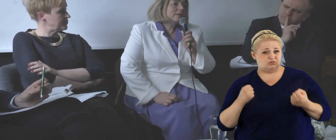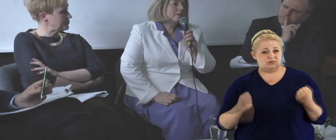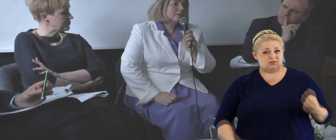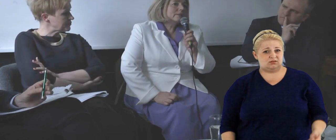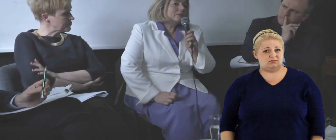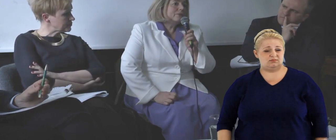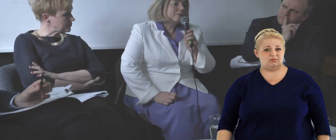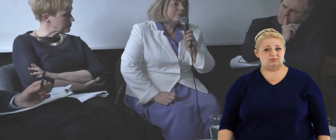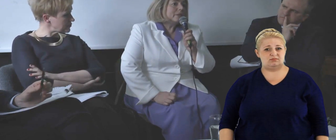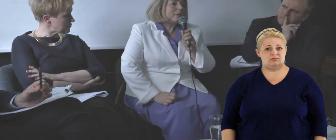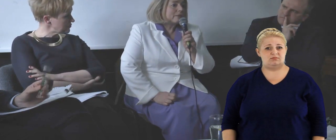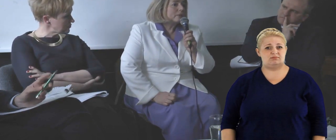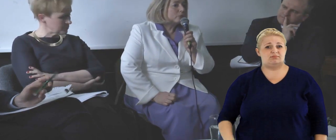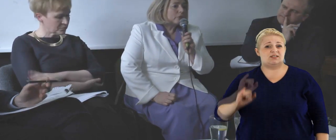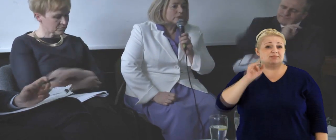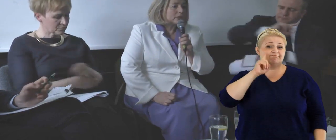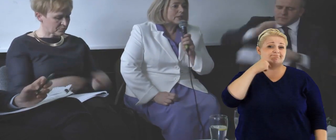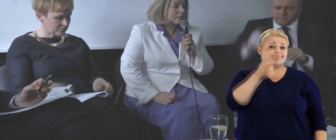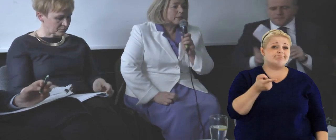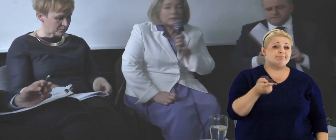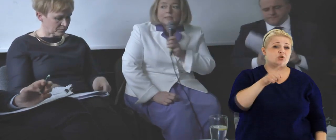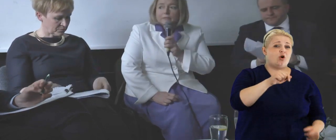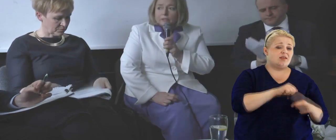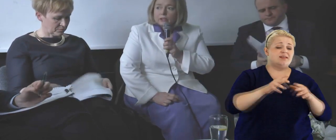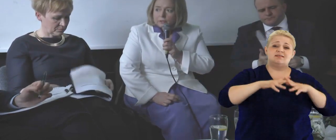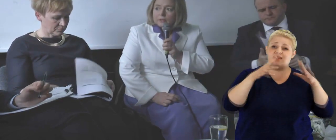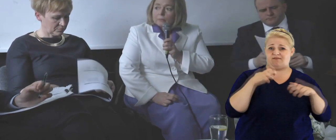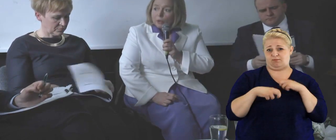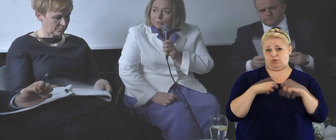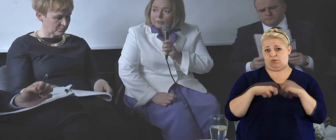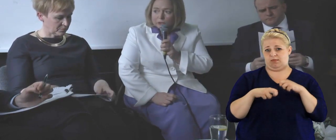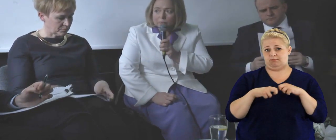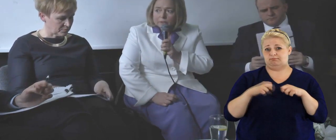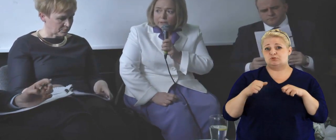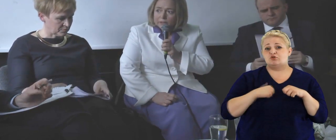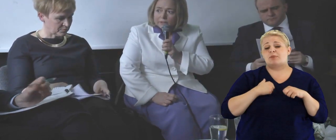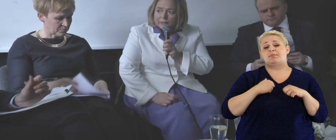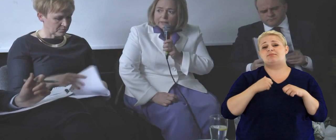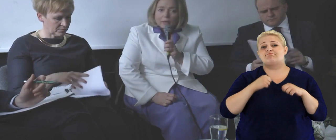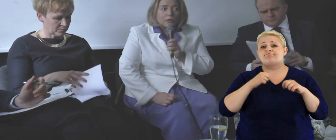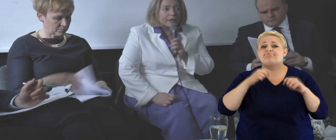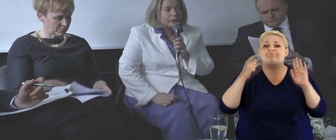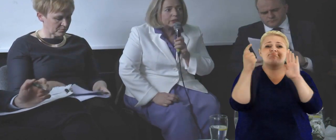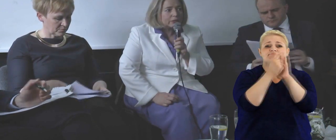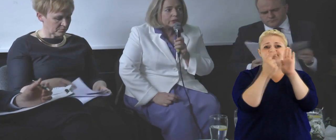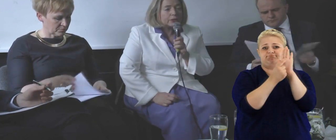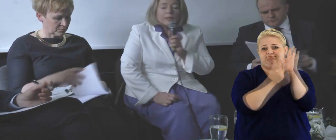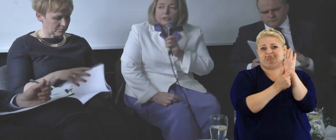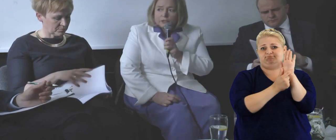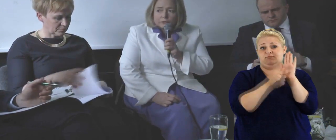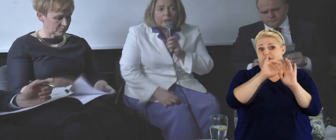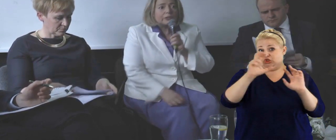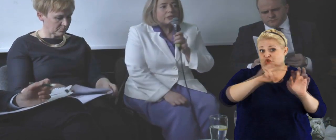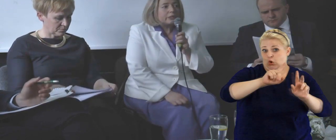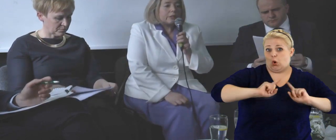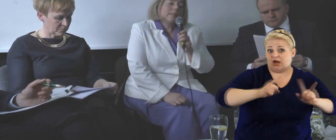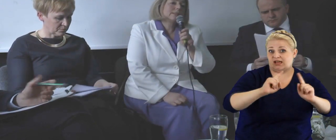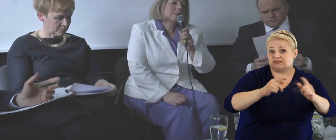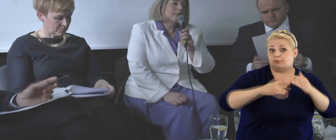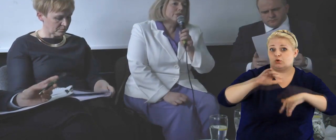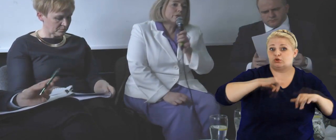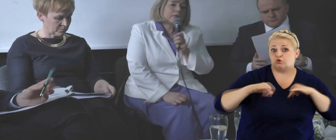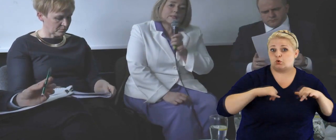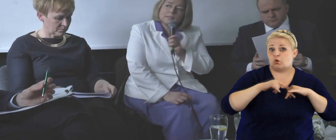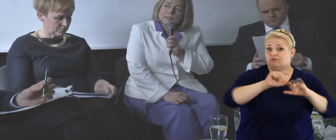i, i prawdę mówiąc, chyba to jest największy problem, żeby te kryteria określić, czy i właśnie, i